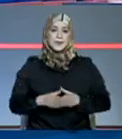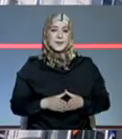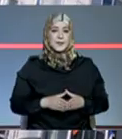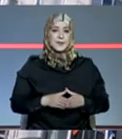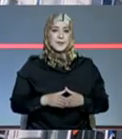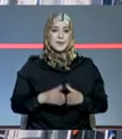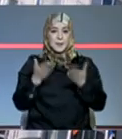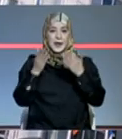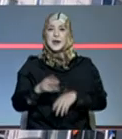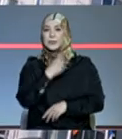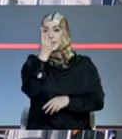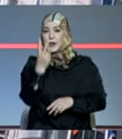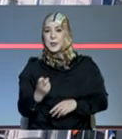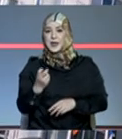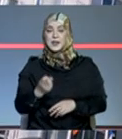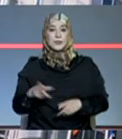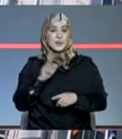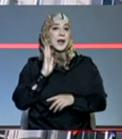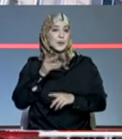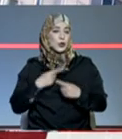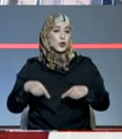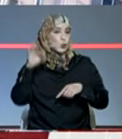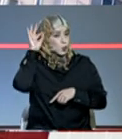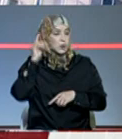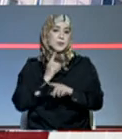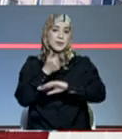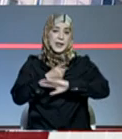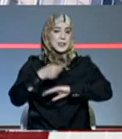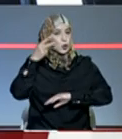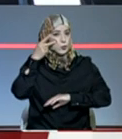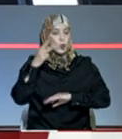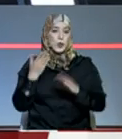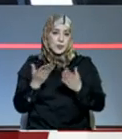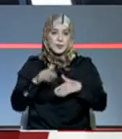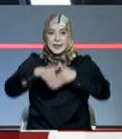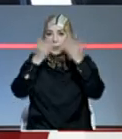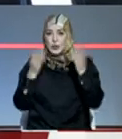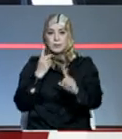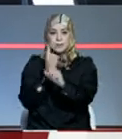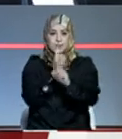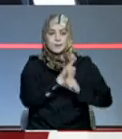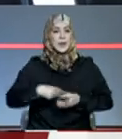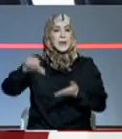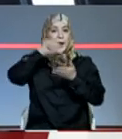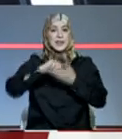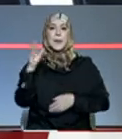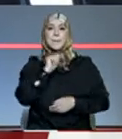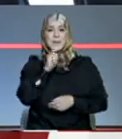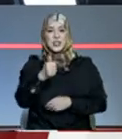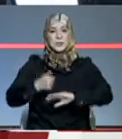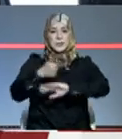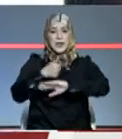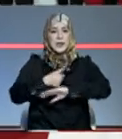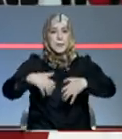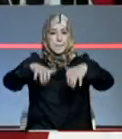خلال اليوم الثاني من قمة تونس الاتحاد الأوروبي التقى رئيس الجمهورية قيس سعيد صباح اليوم ببروكسال رئيس البرلمان الأوروبي